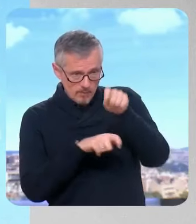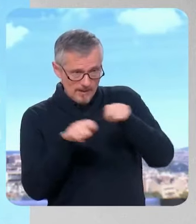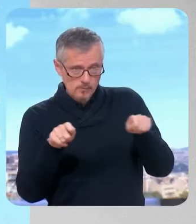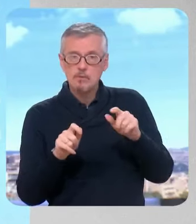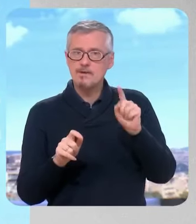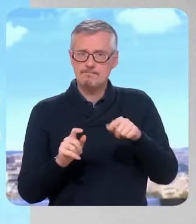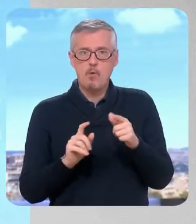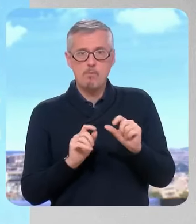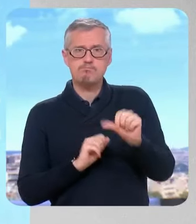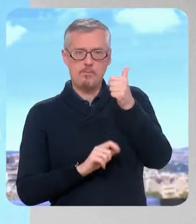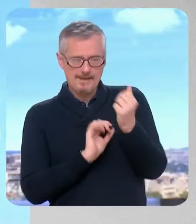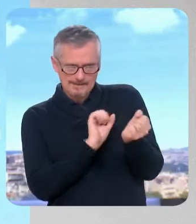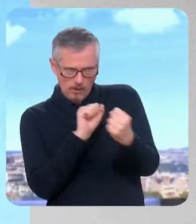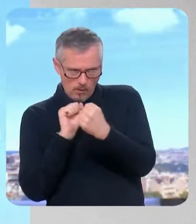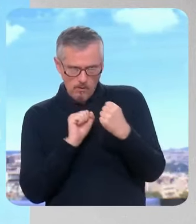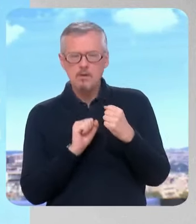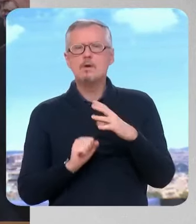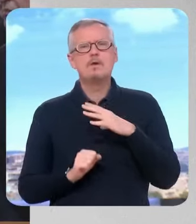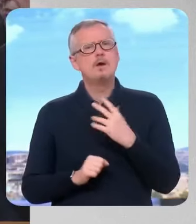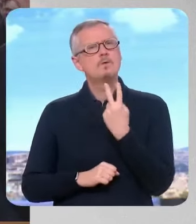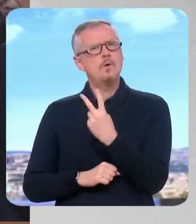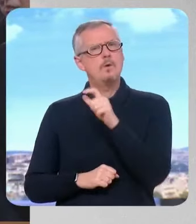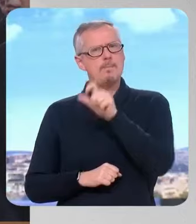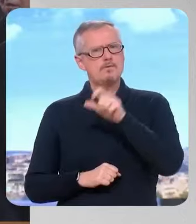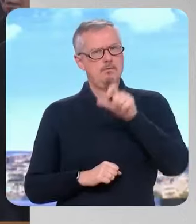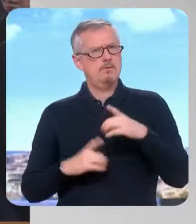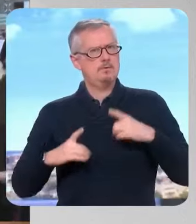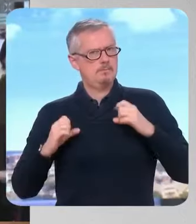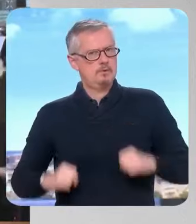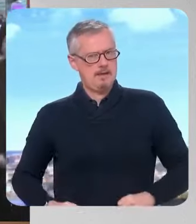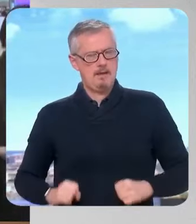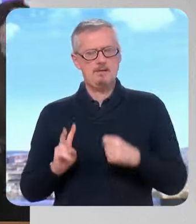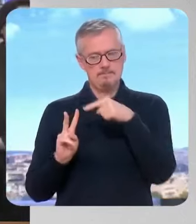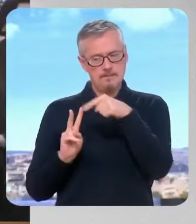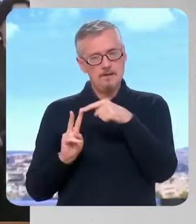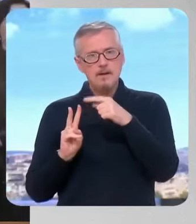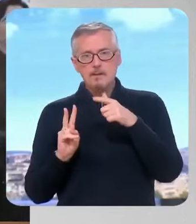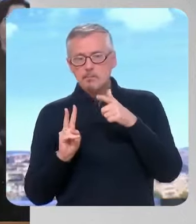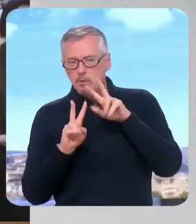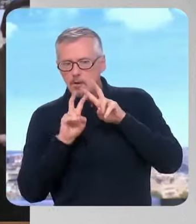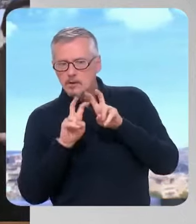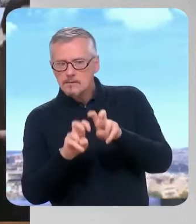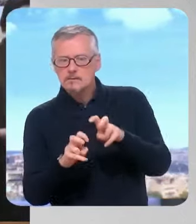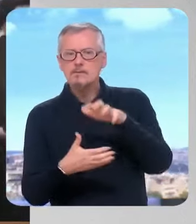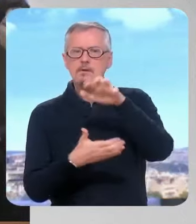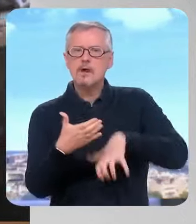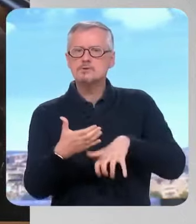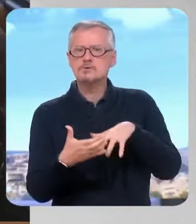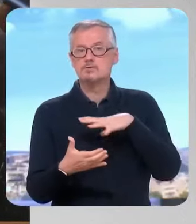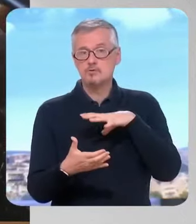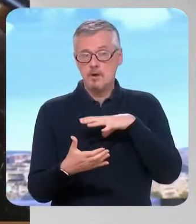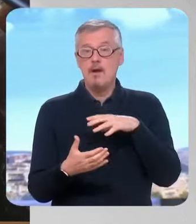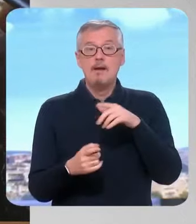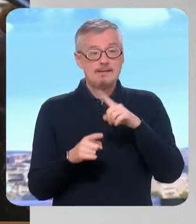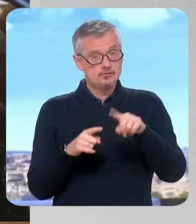lancée avec deux parlementaires, Mme Babot et M. Isard, pour faire en sorte qu'on nous dise quelles sont les améliorations qu'on peut faire dans EGALIM. Donc il y a les